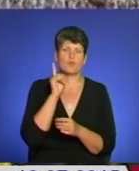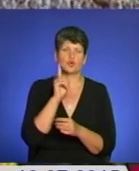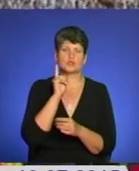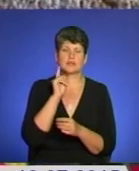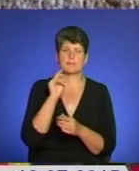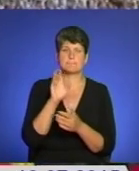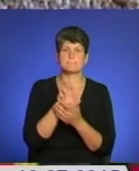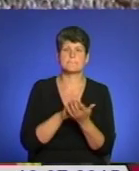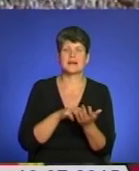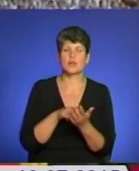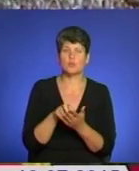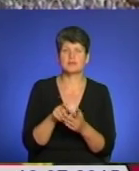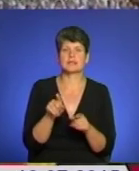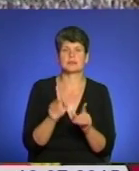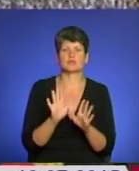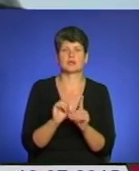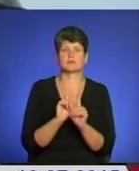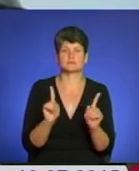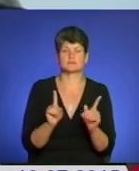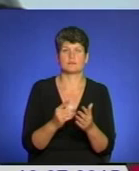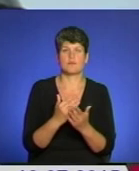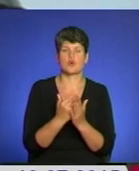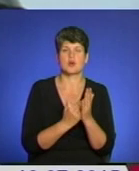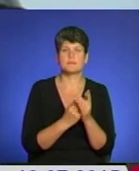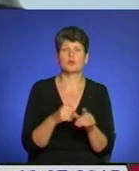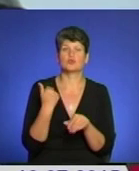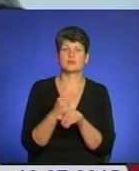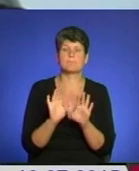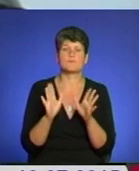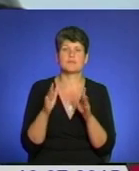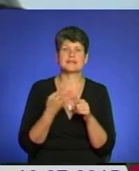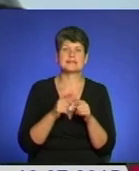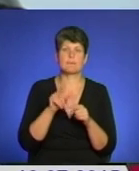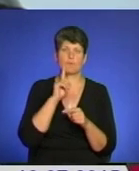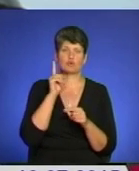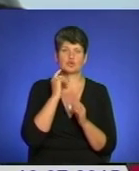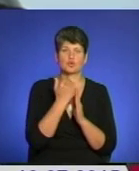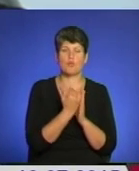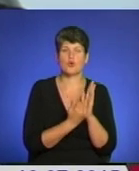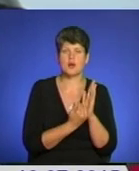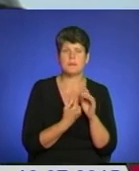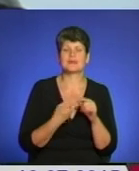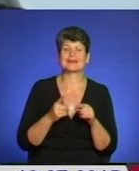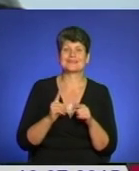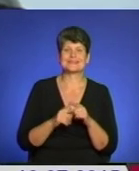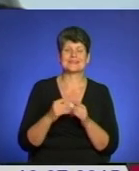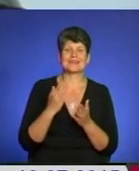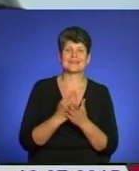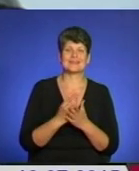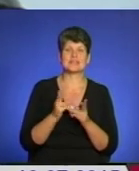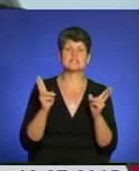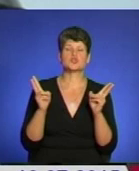паломникам. Для них також своя програма. Основними моментами цієї молодіжної програми – це є перш за все